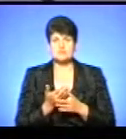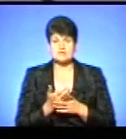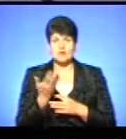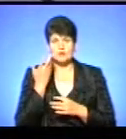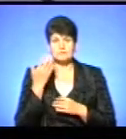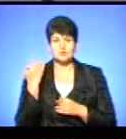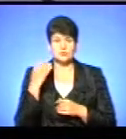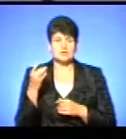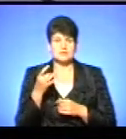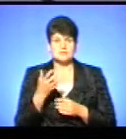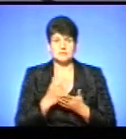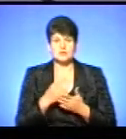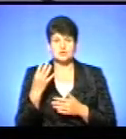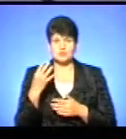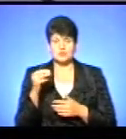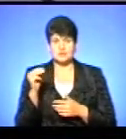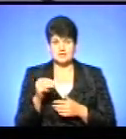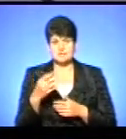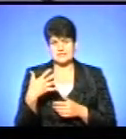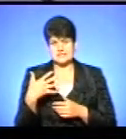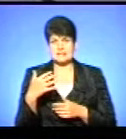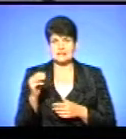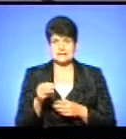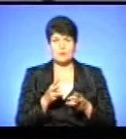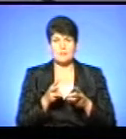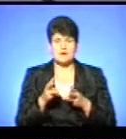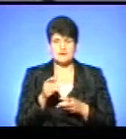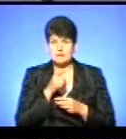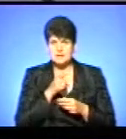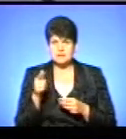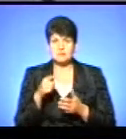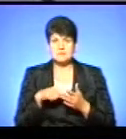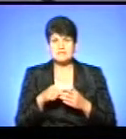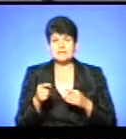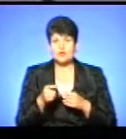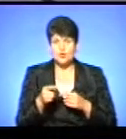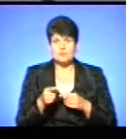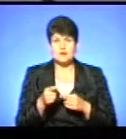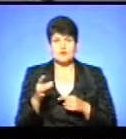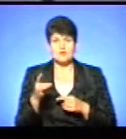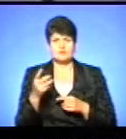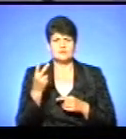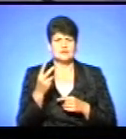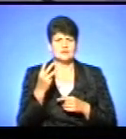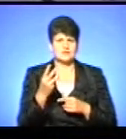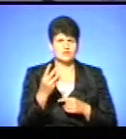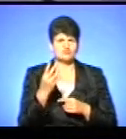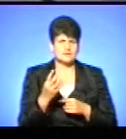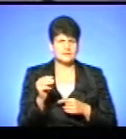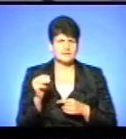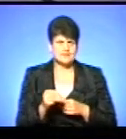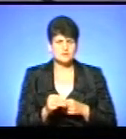мали минулий рік 40 тисяч, практично 50 тисяч в опалений період місто Тернопіль, а райони там 2 тисячі, 4 до 10,